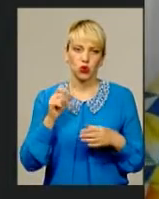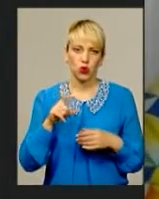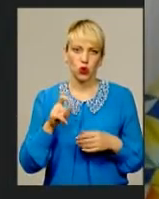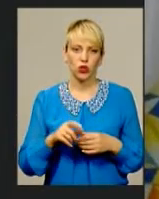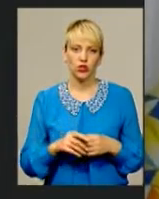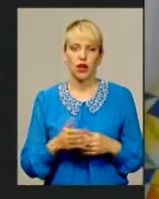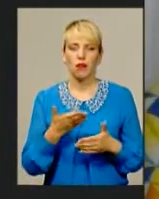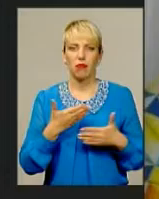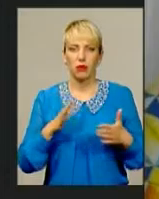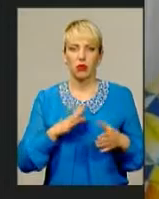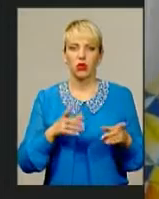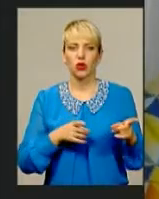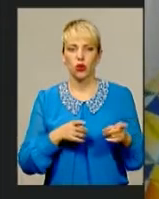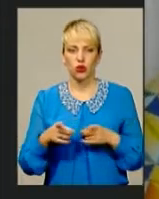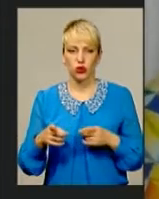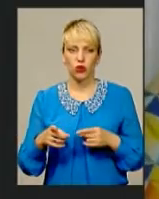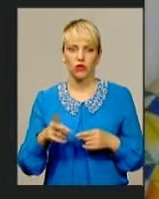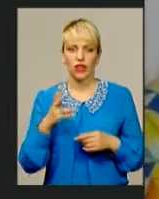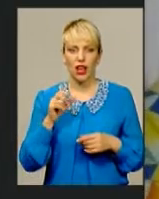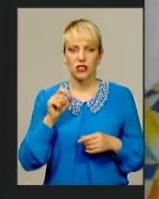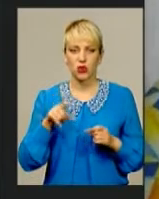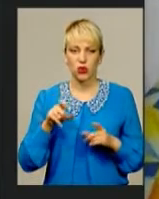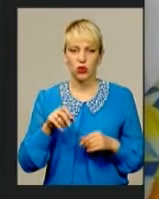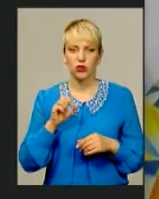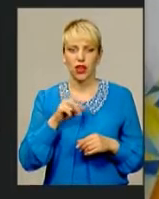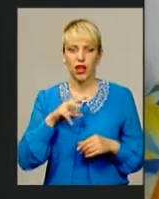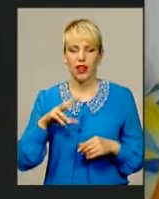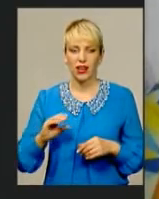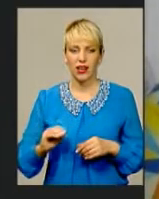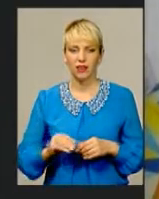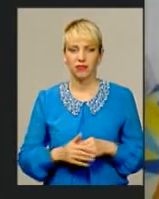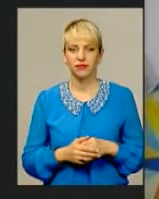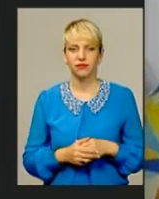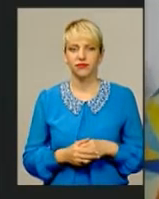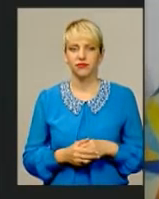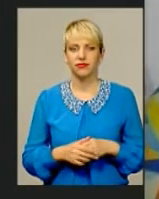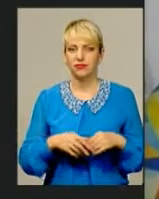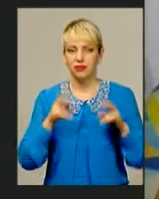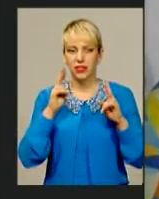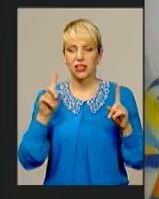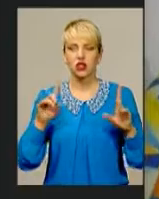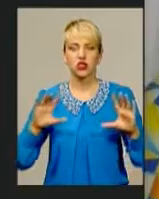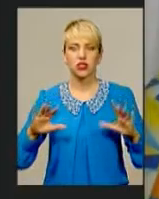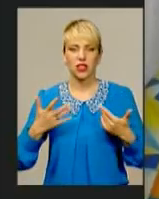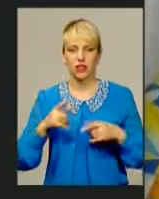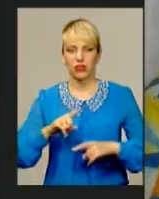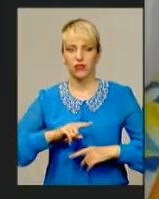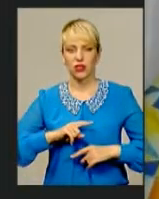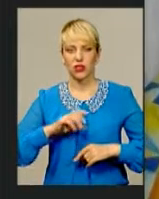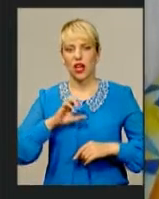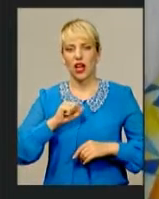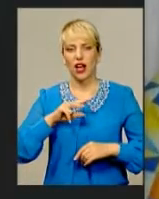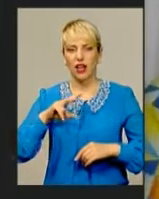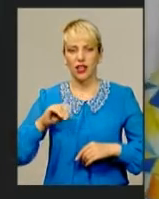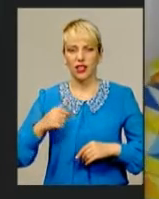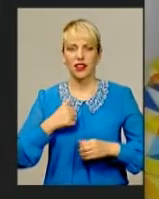готові на золото, але не знаю, що сталося в фіналі. Ми не